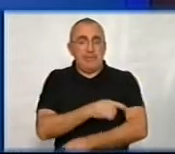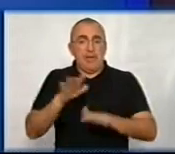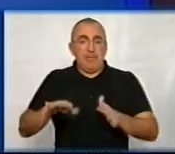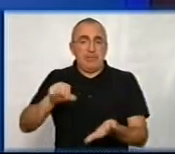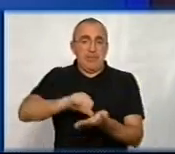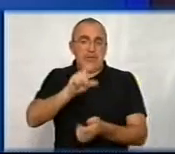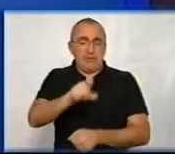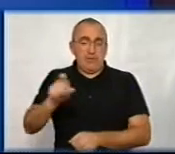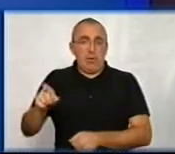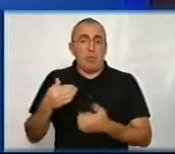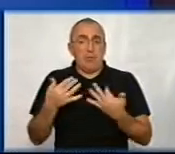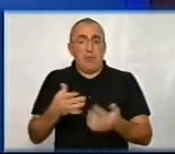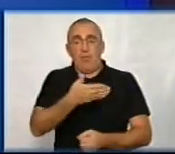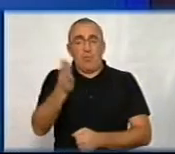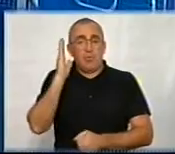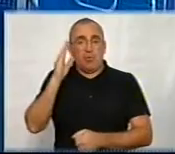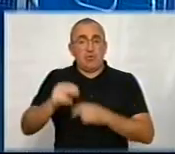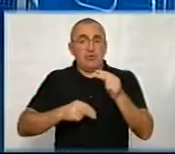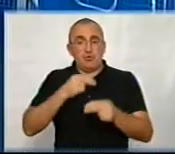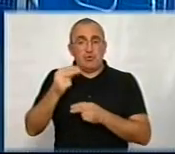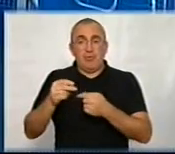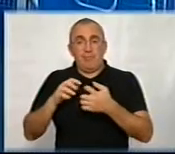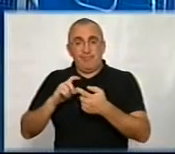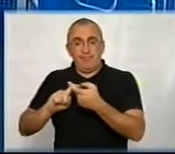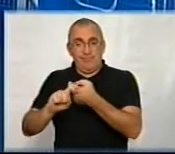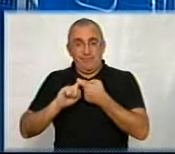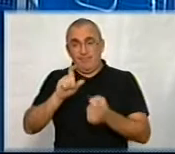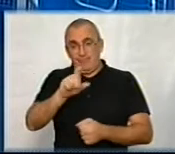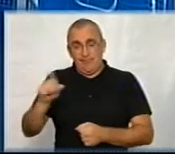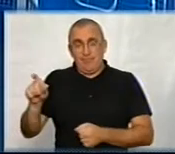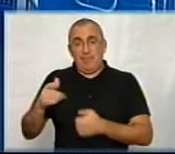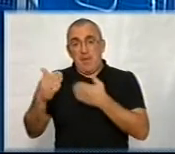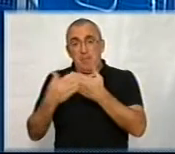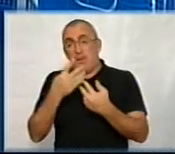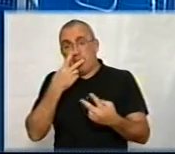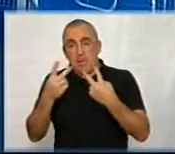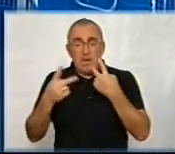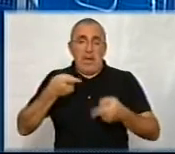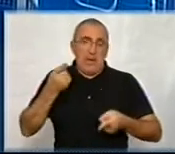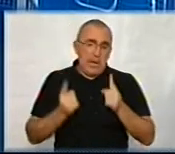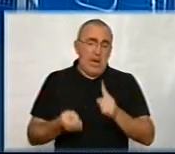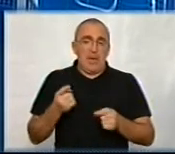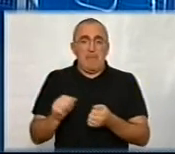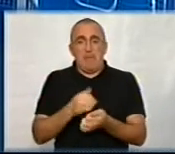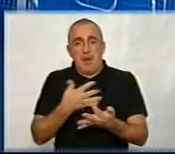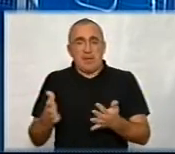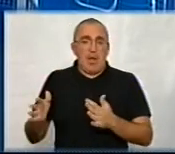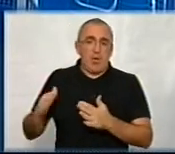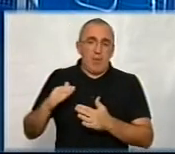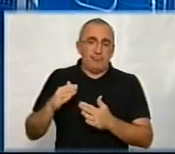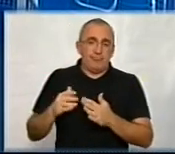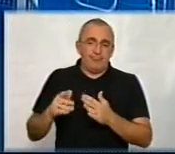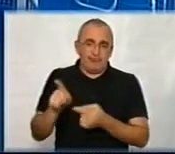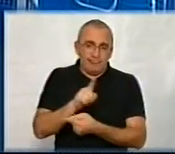представників. Оскільки вони будуть через комунікацію з цими місцевими людьми, яким чином, бачити більш реальні матеріальні зрушення і